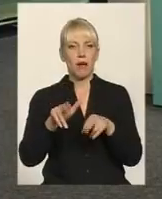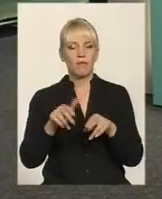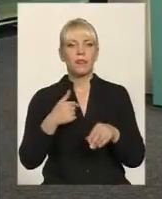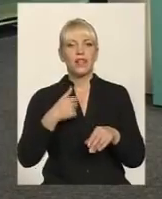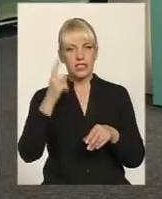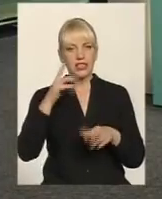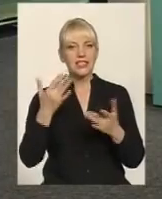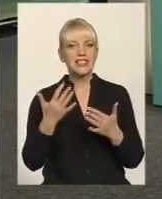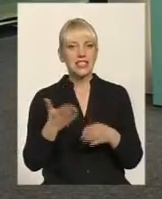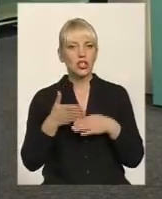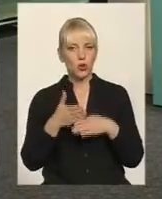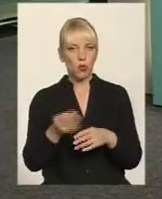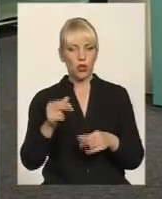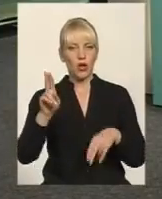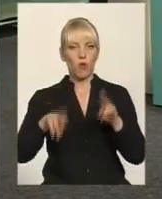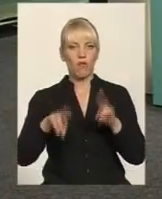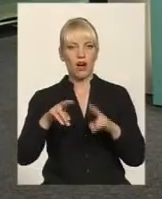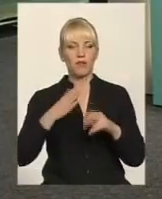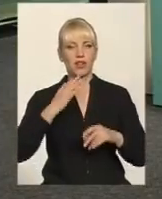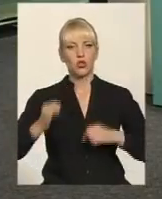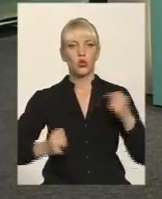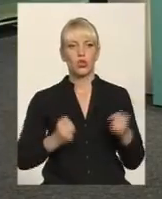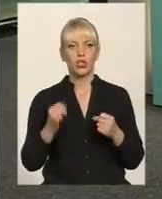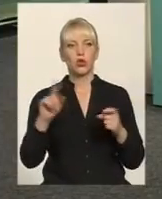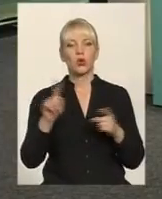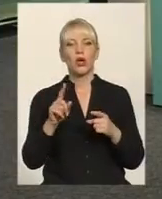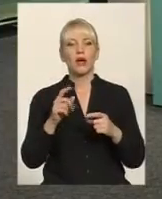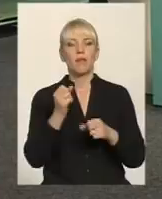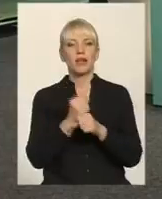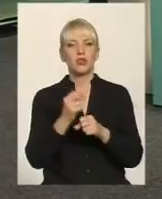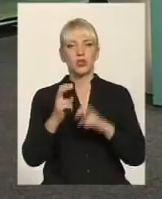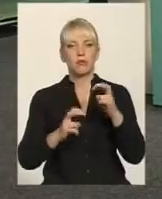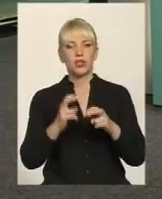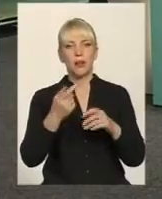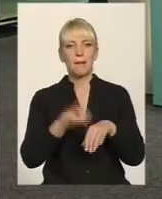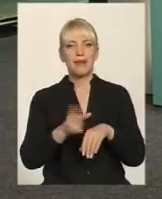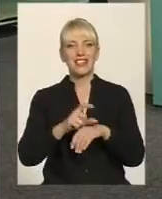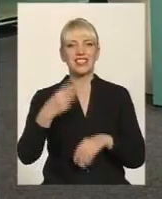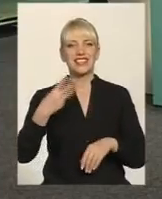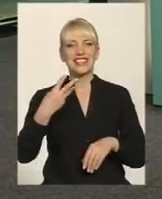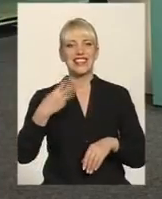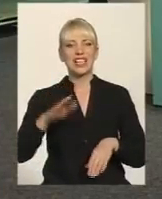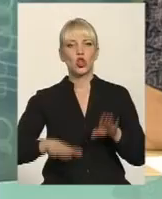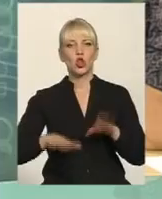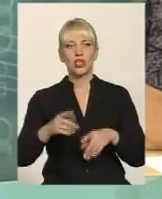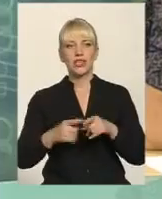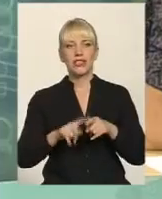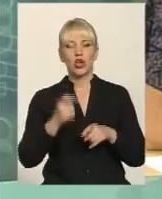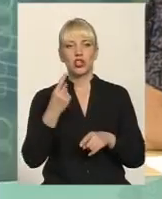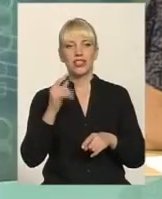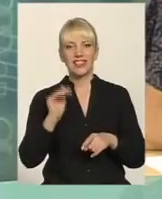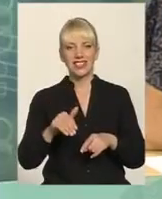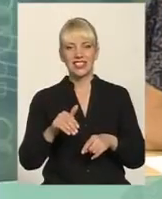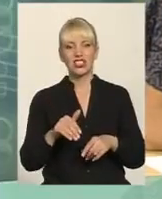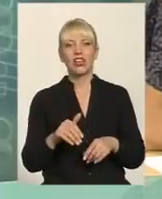колеги, які сьогодні продовжують працювати в підприємстві, а я вже в депутатстві? Більше 30 тонн. Це 11 тисяч 87